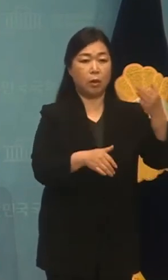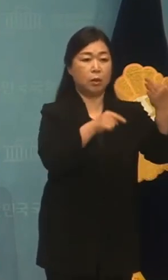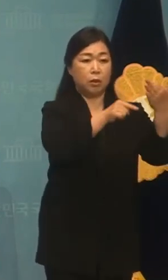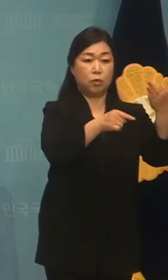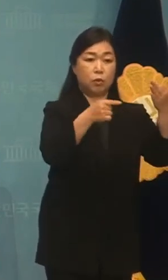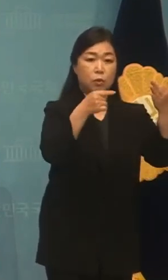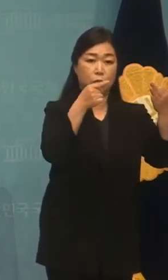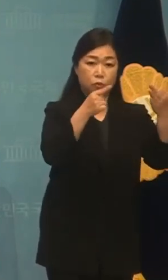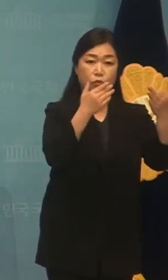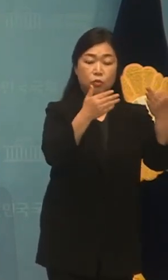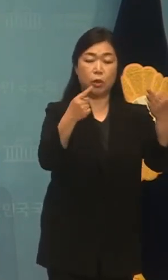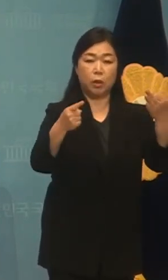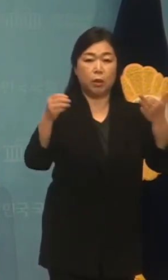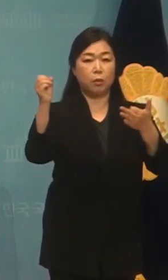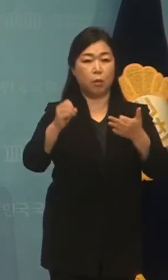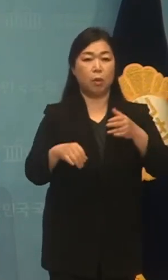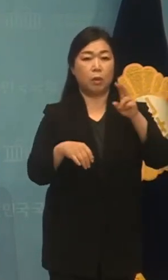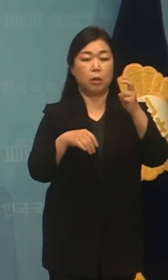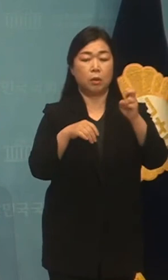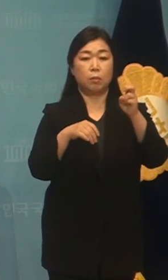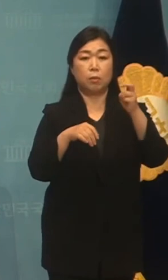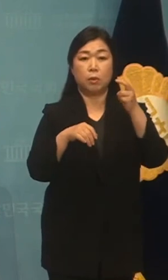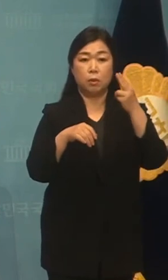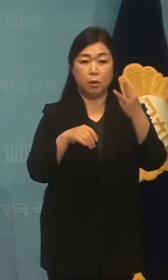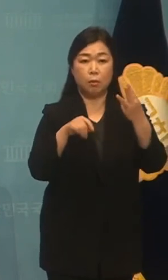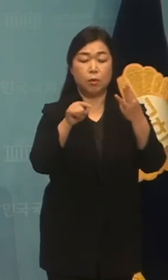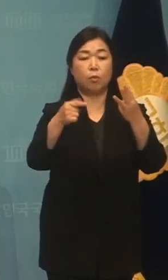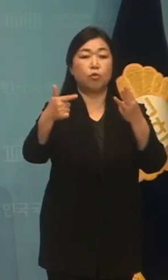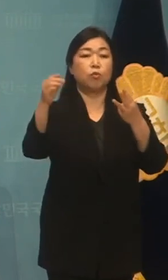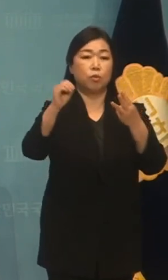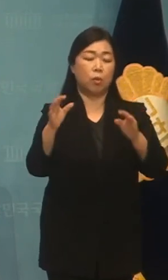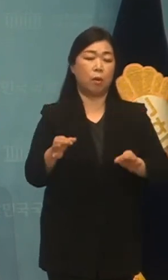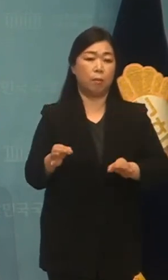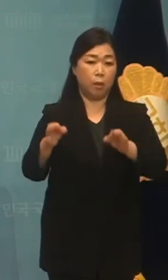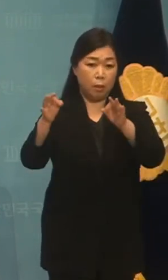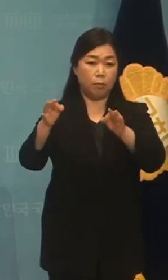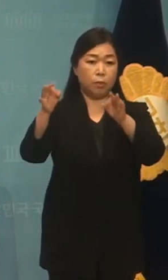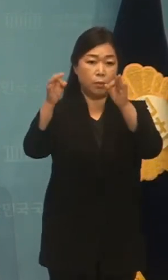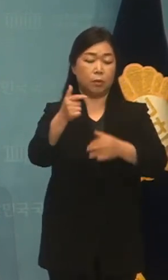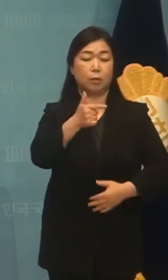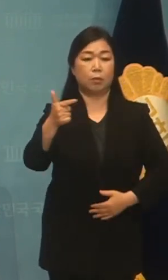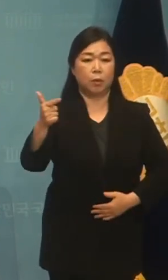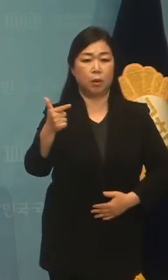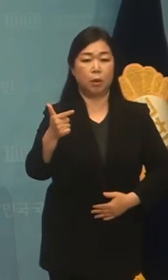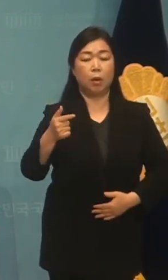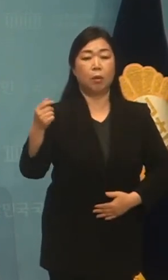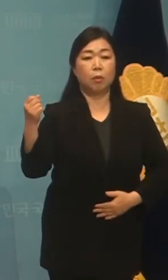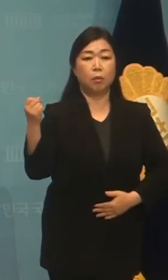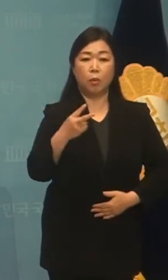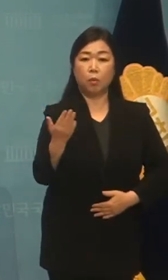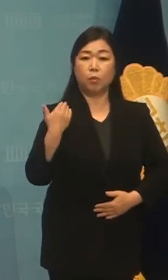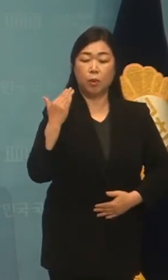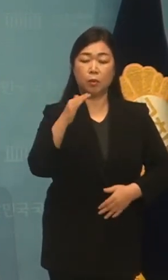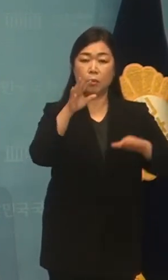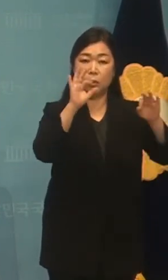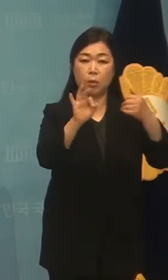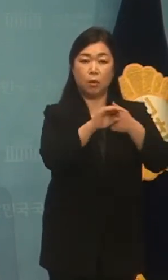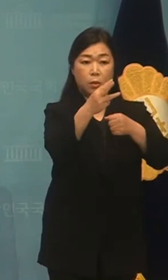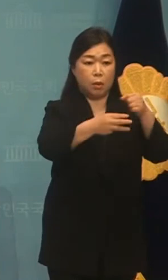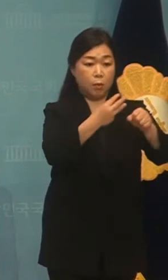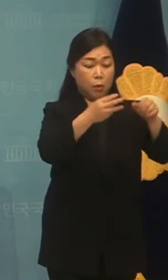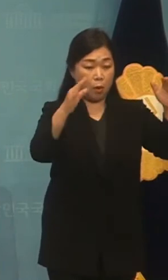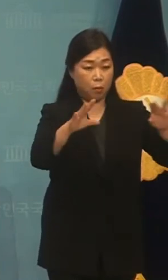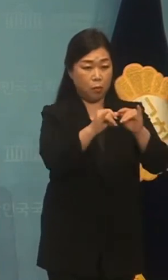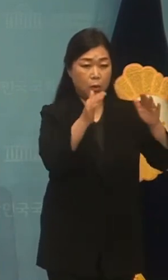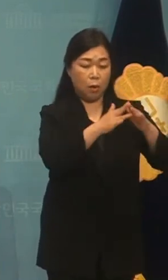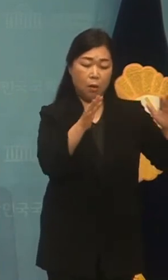.9%, 23.6%로 급격하게 상승하였습니다. 특히 최근 3년간의